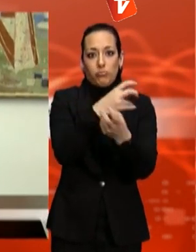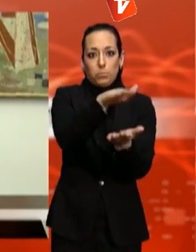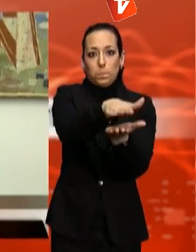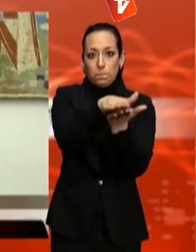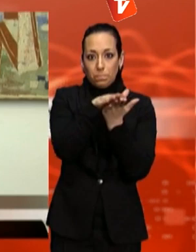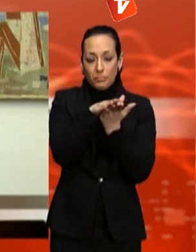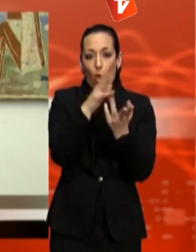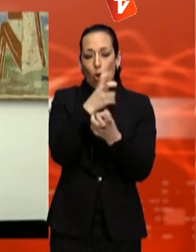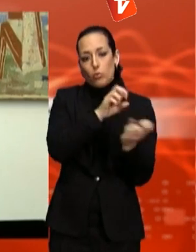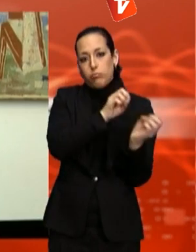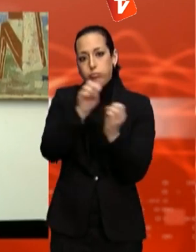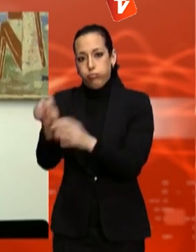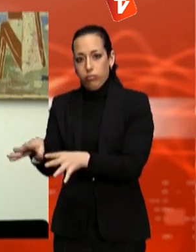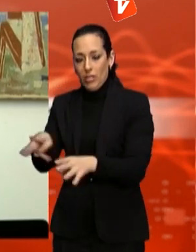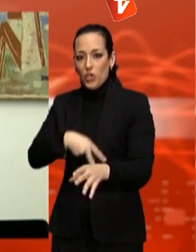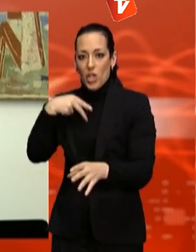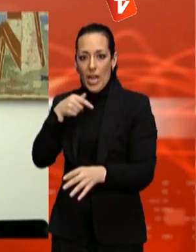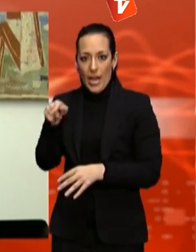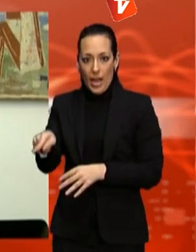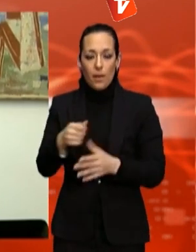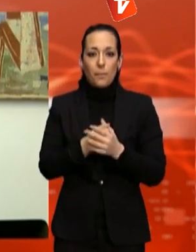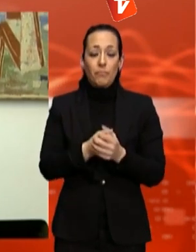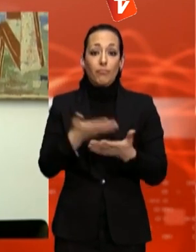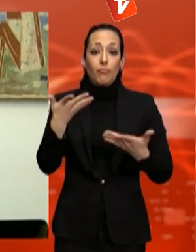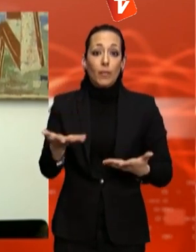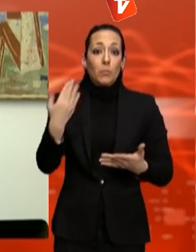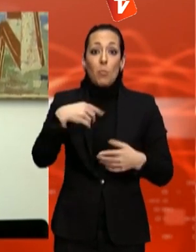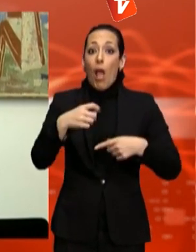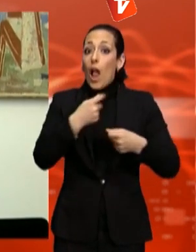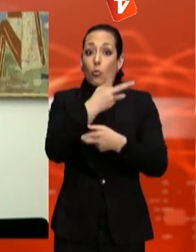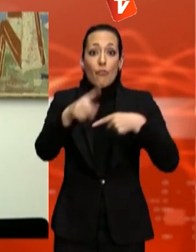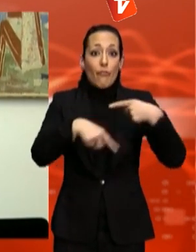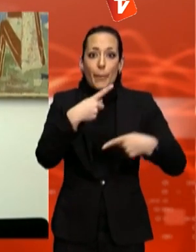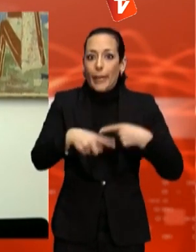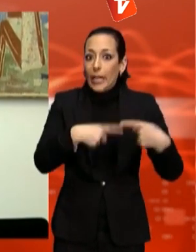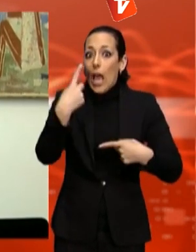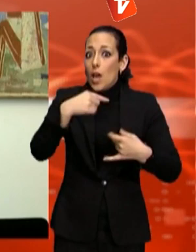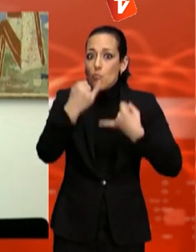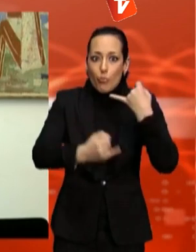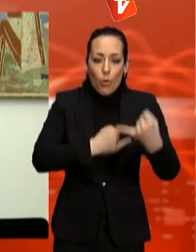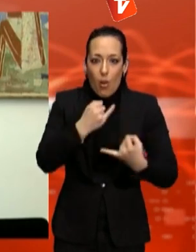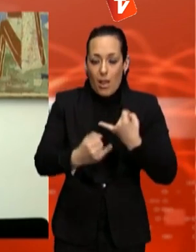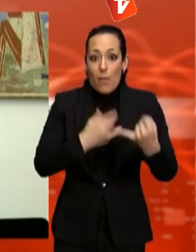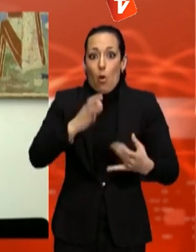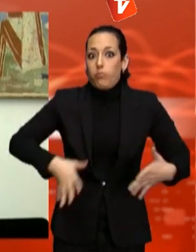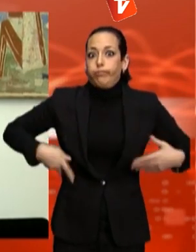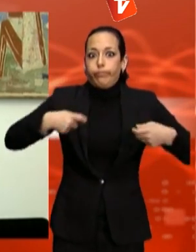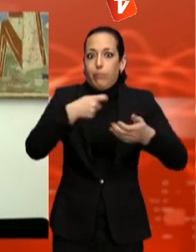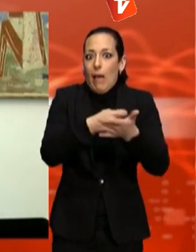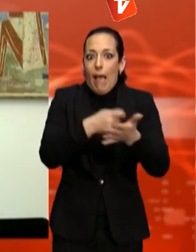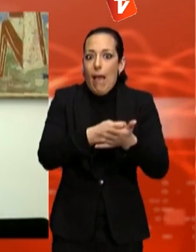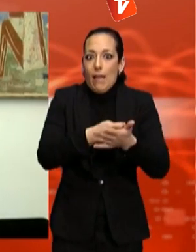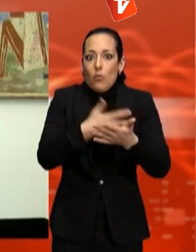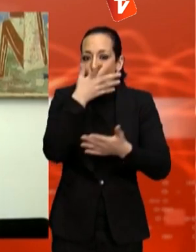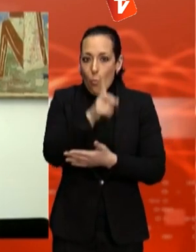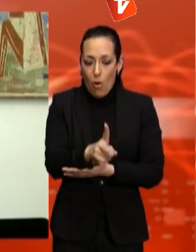que no es pot fer càrrec i que evidentment que té un problema i aleshores tant a través dels propis serveis de la pròpia funerària